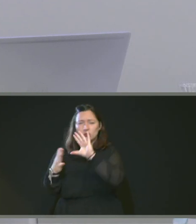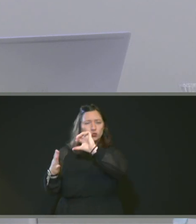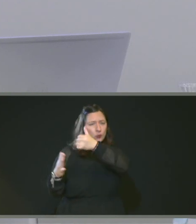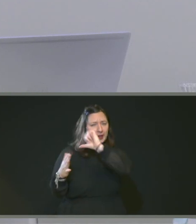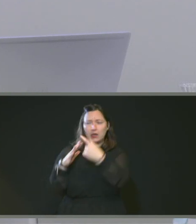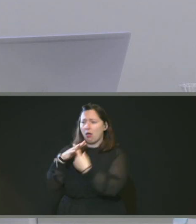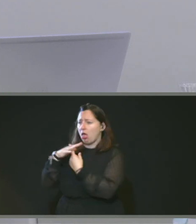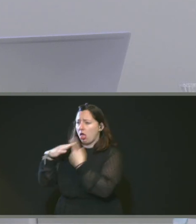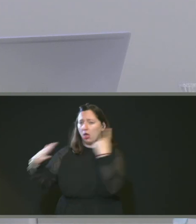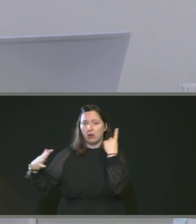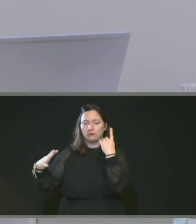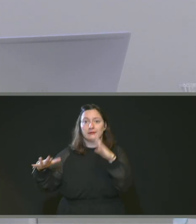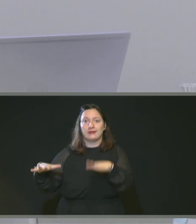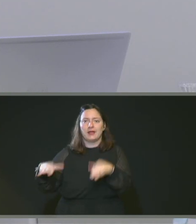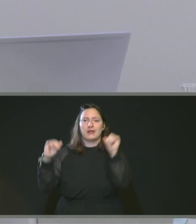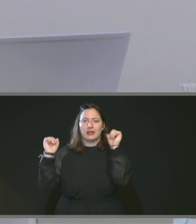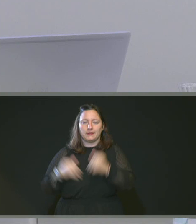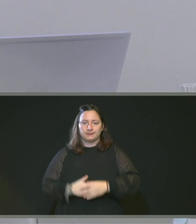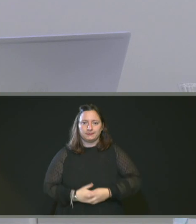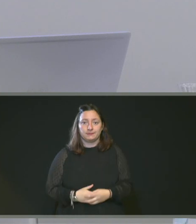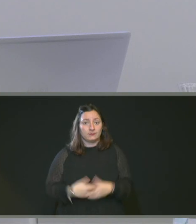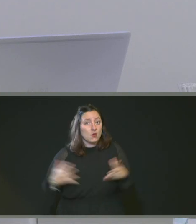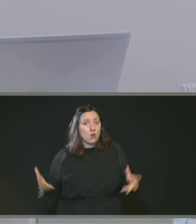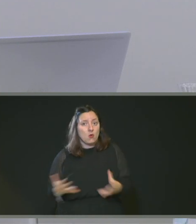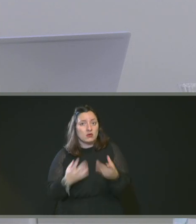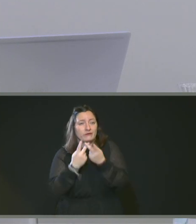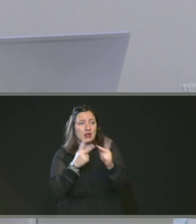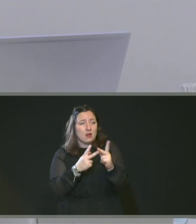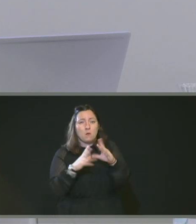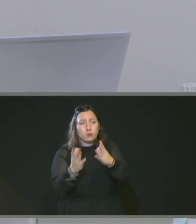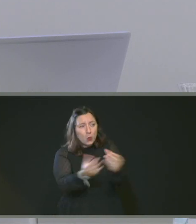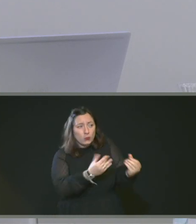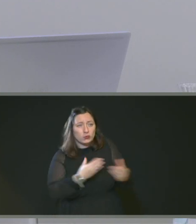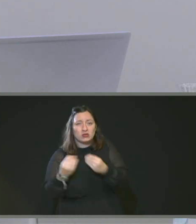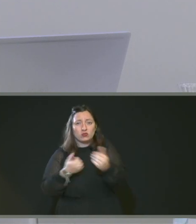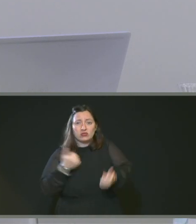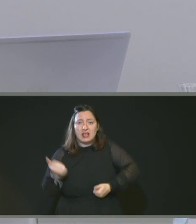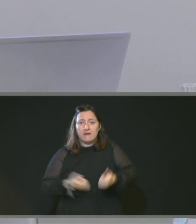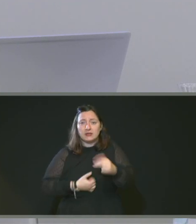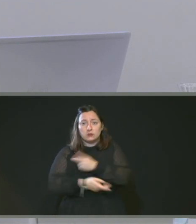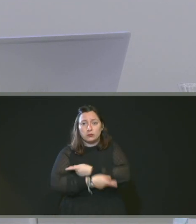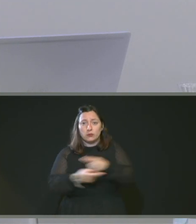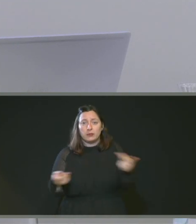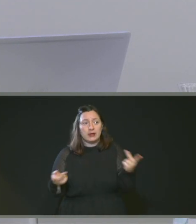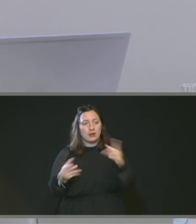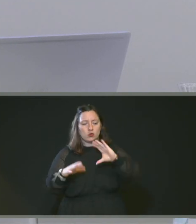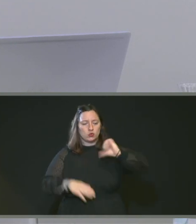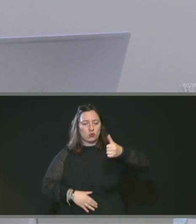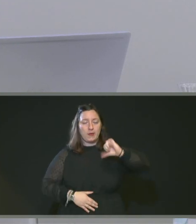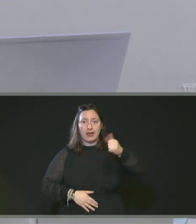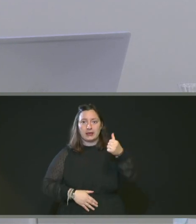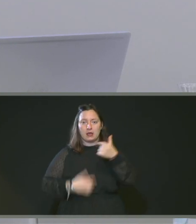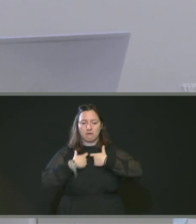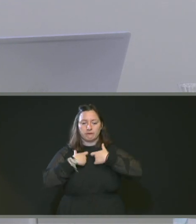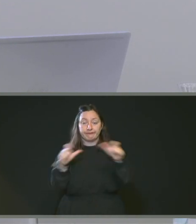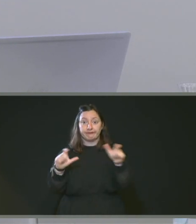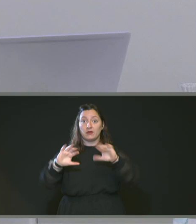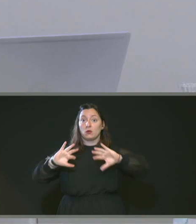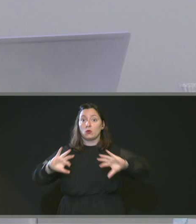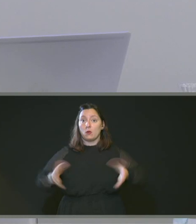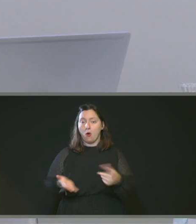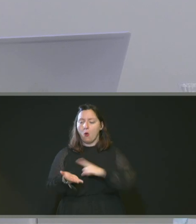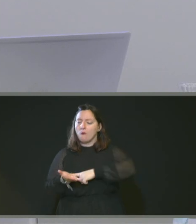lutte contre la fracture numérique et faciliter l'accès de la population aux services publics dématérialisés. La création d'un fonds e-inclusion